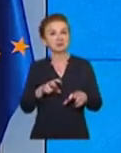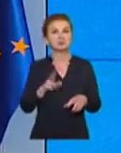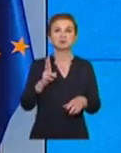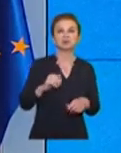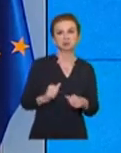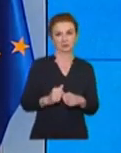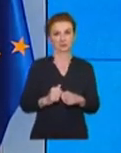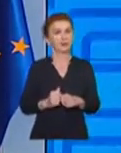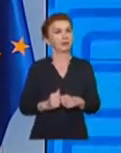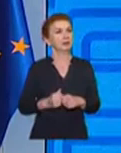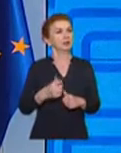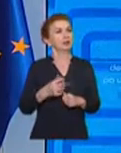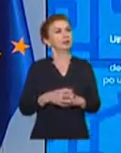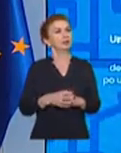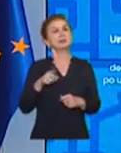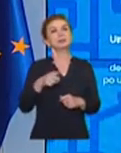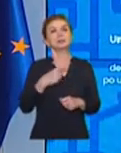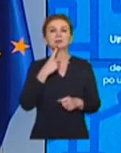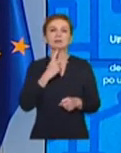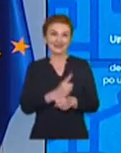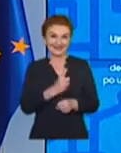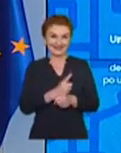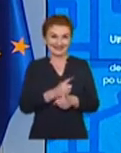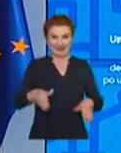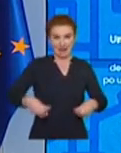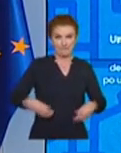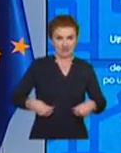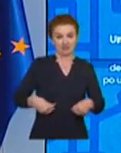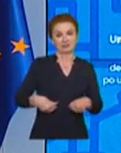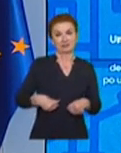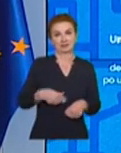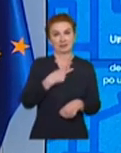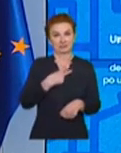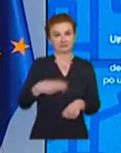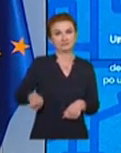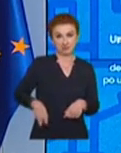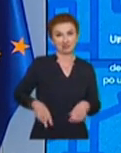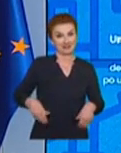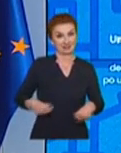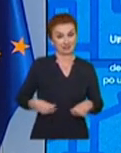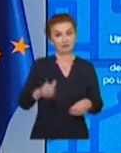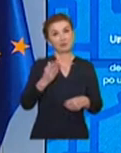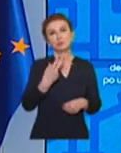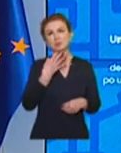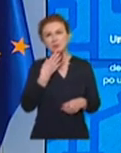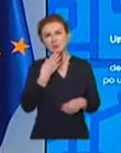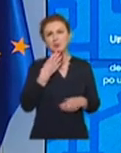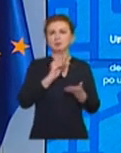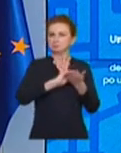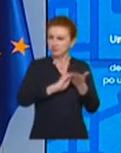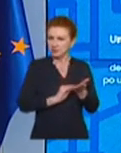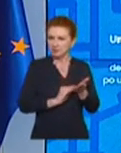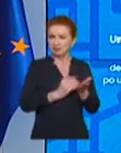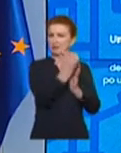wytyczne ministra zdrowia będą jednocześnie określały warunki na jakich to otwarcie będzie